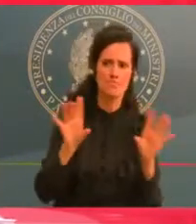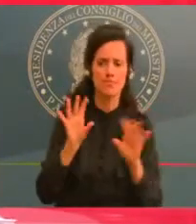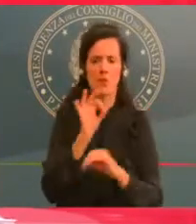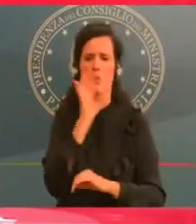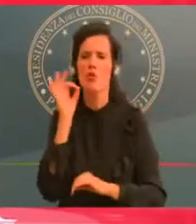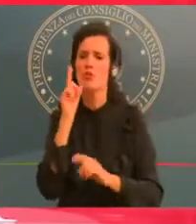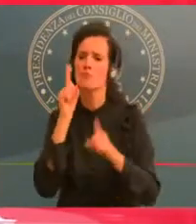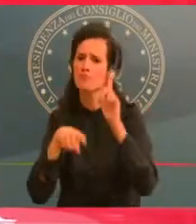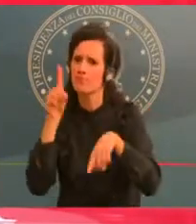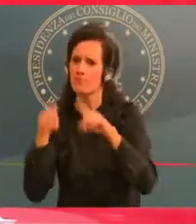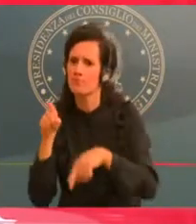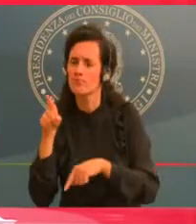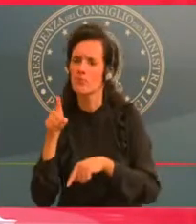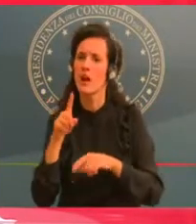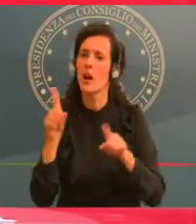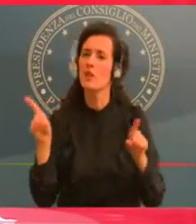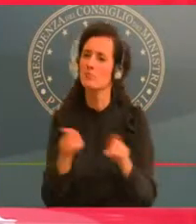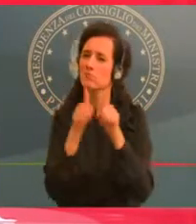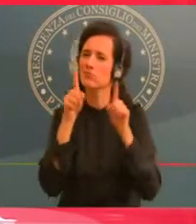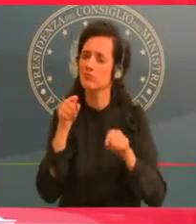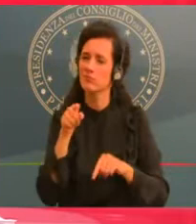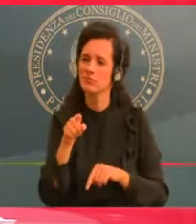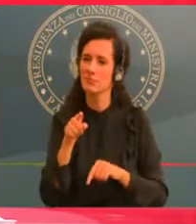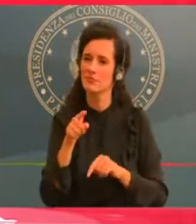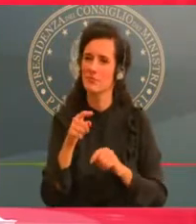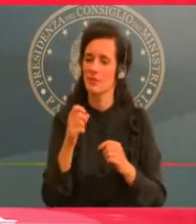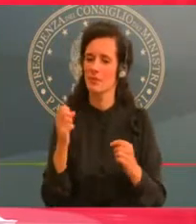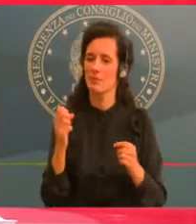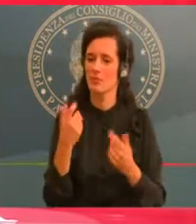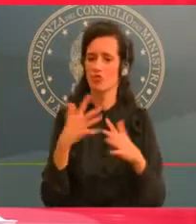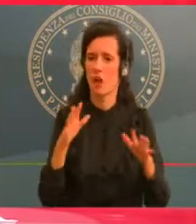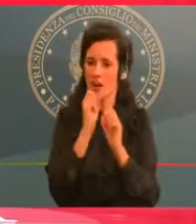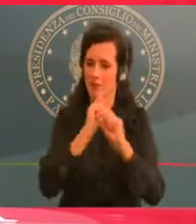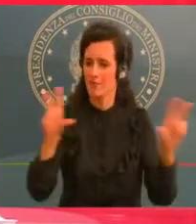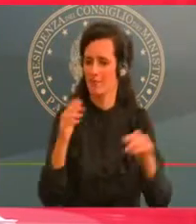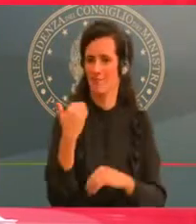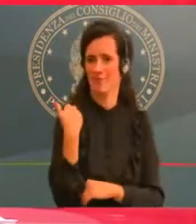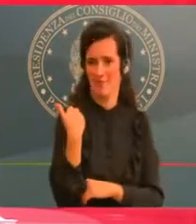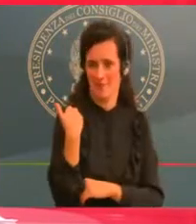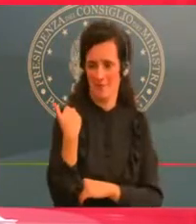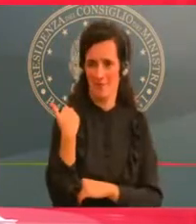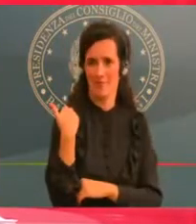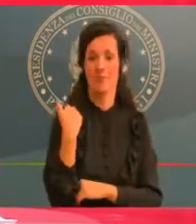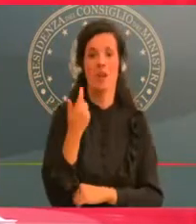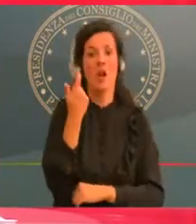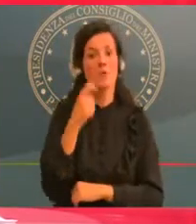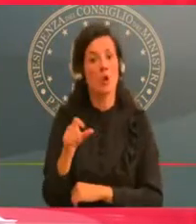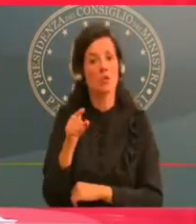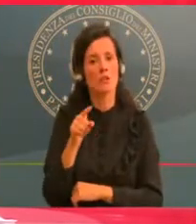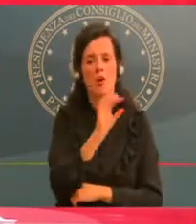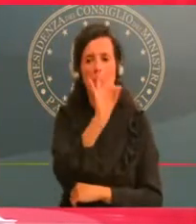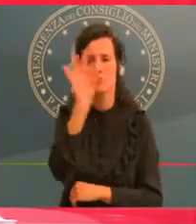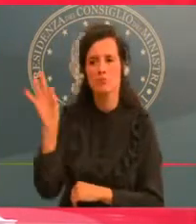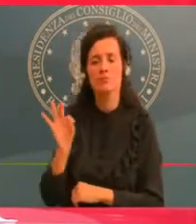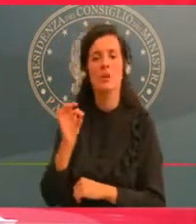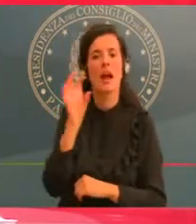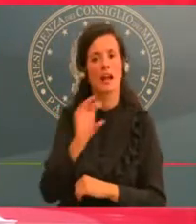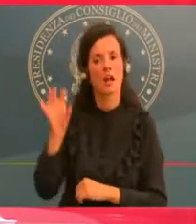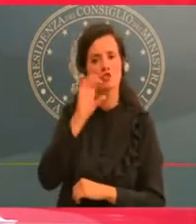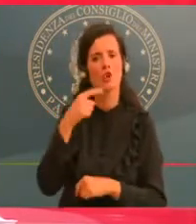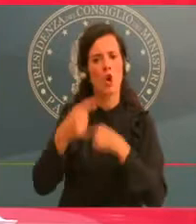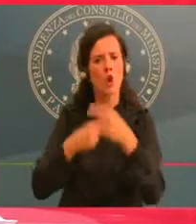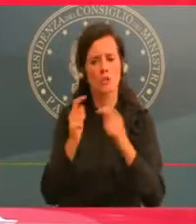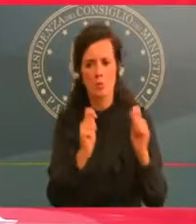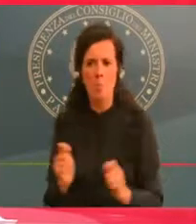l'esito del monitoraggio periodico che viene effettuato congiuntamente dai rappresentanti dell'Istituto Superiore di Sanità,